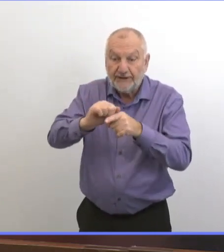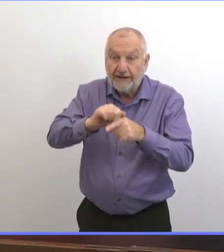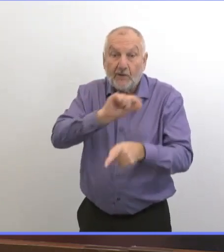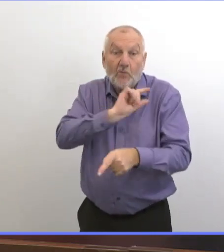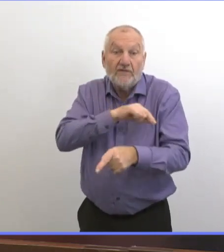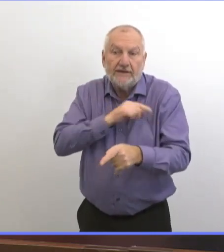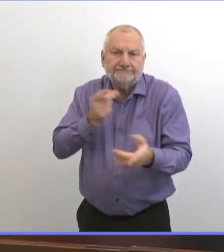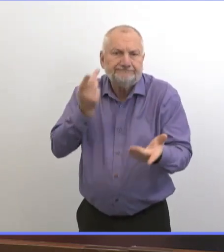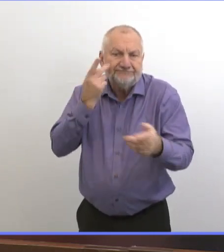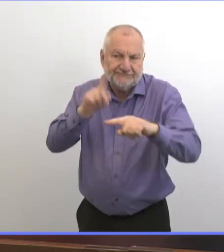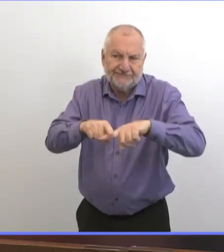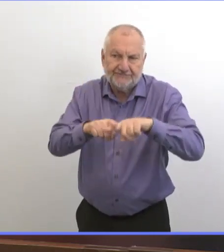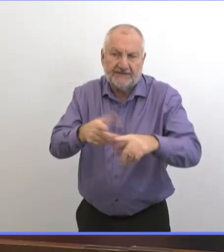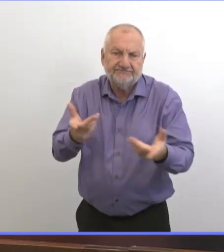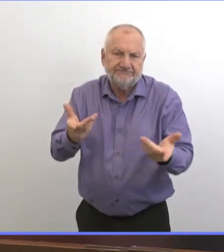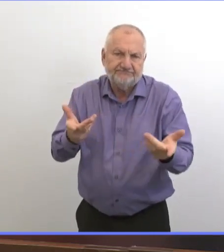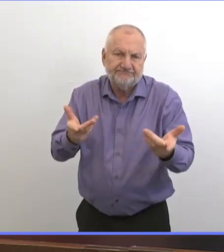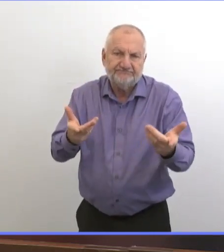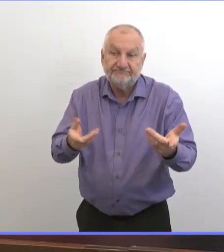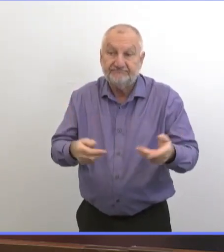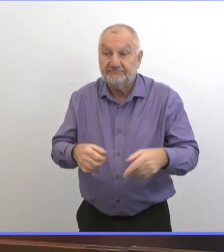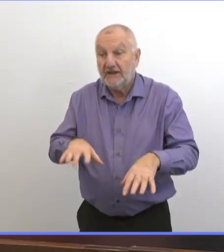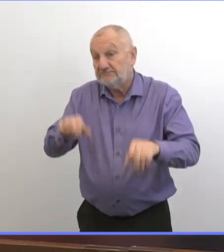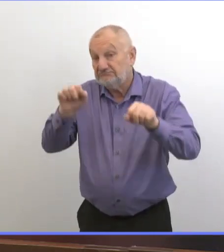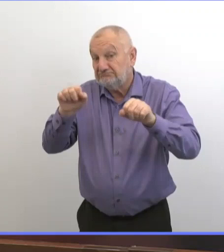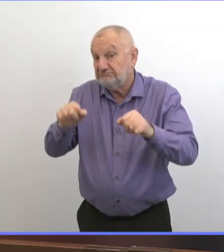Mais il y a beaucoup de rôles à jouer.